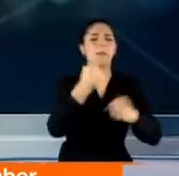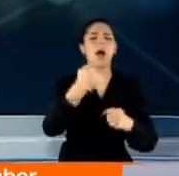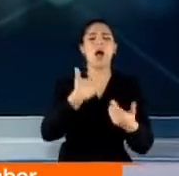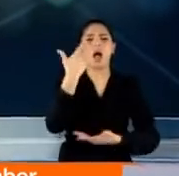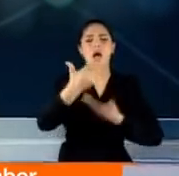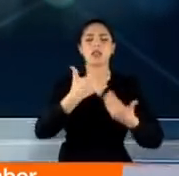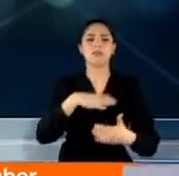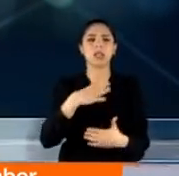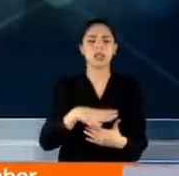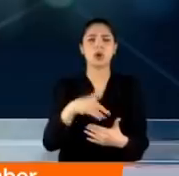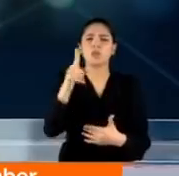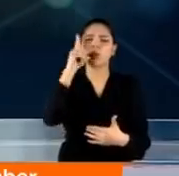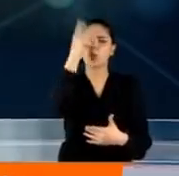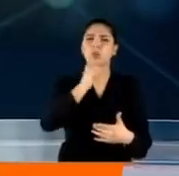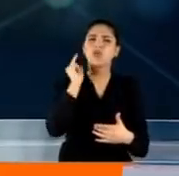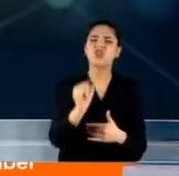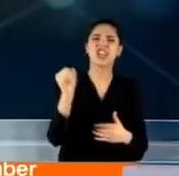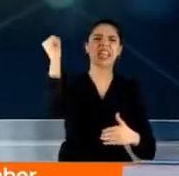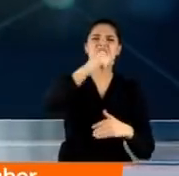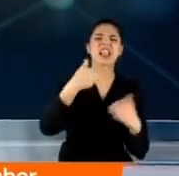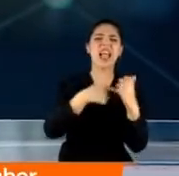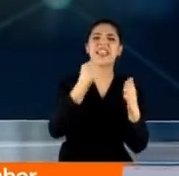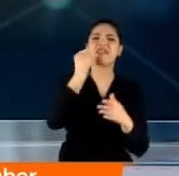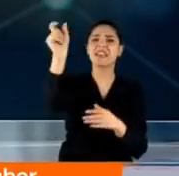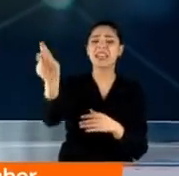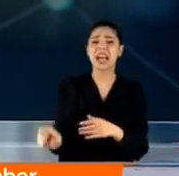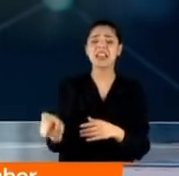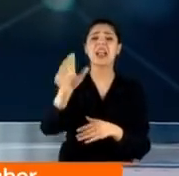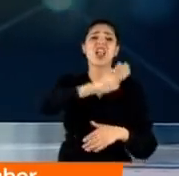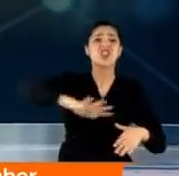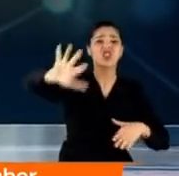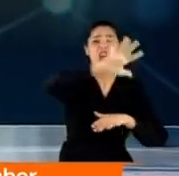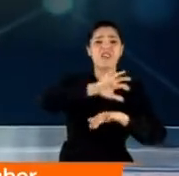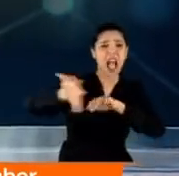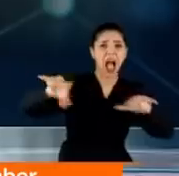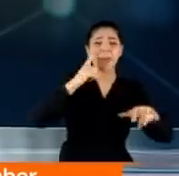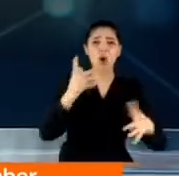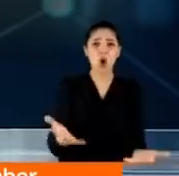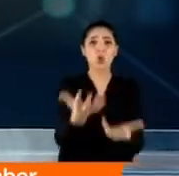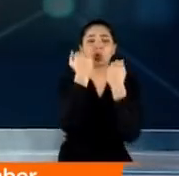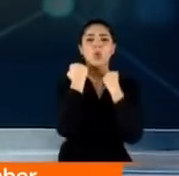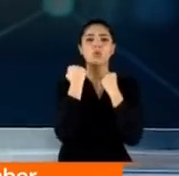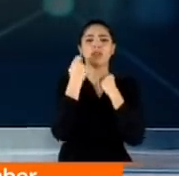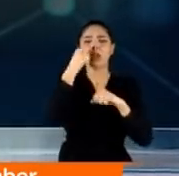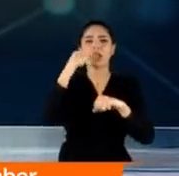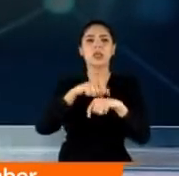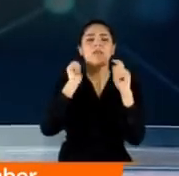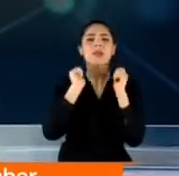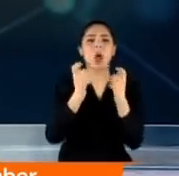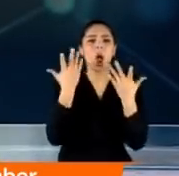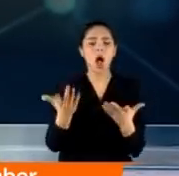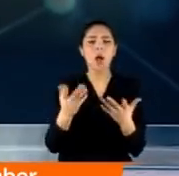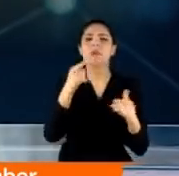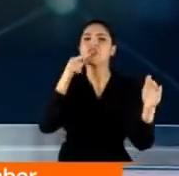yumruklardan bahsediyoruz. Bu çirkin saldırının hedefi olan kadın çevredekilerin müdahalesiyle kurtarıldı ve inanması güç ama